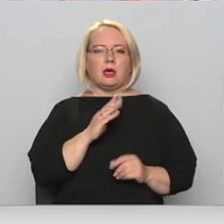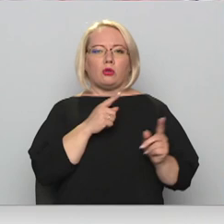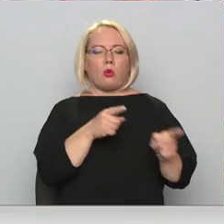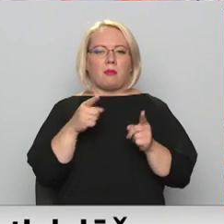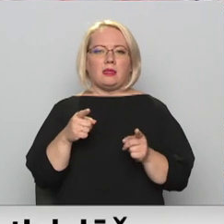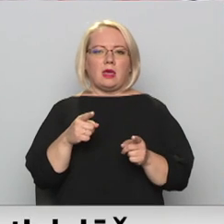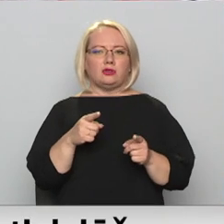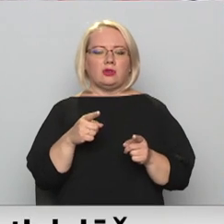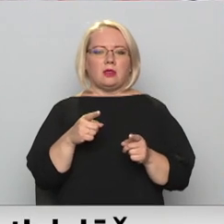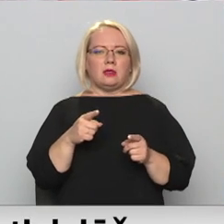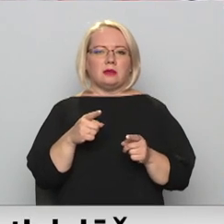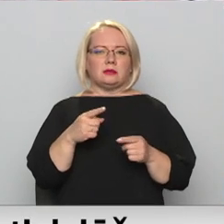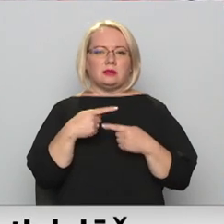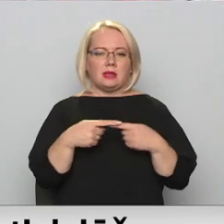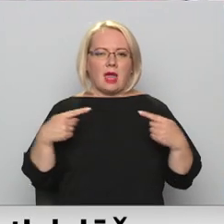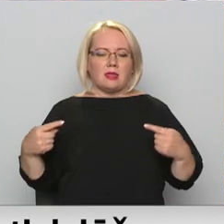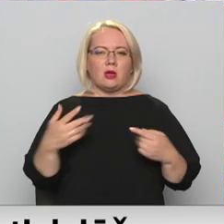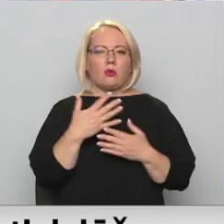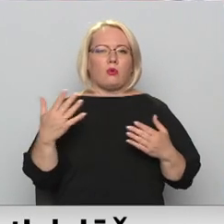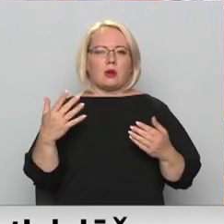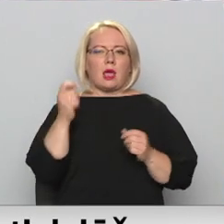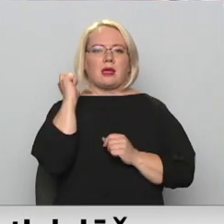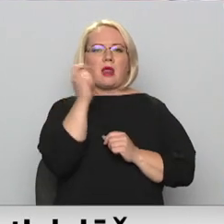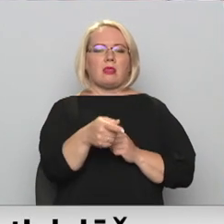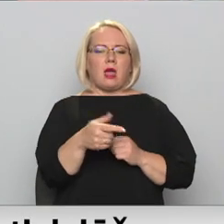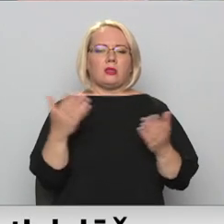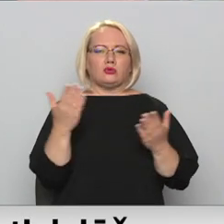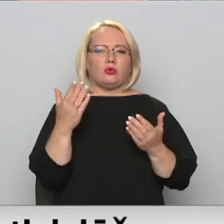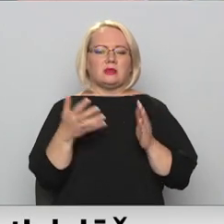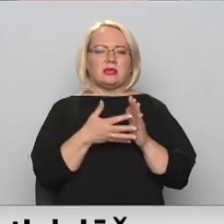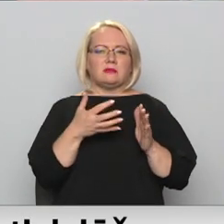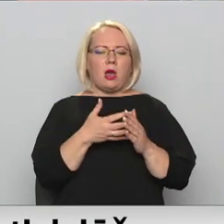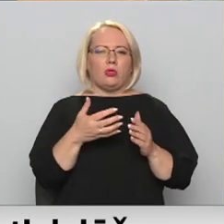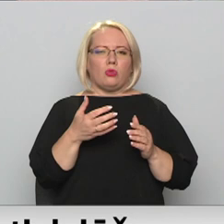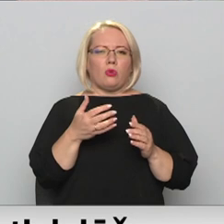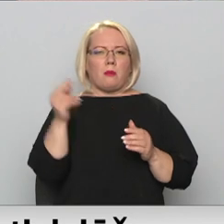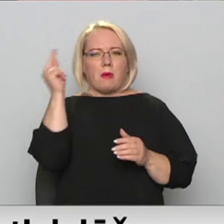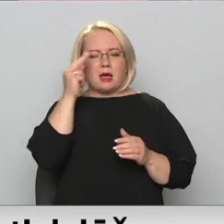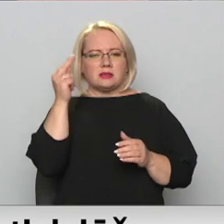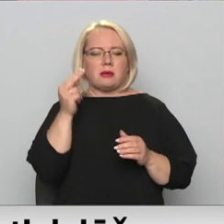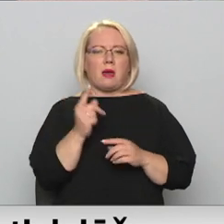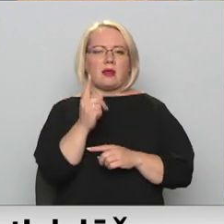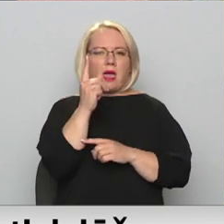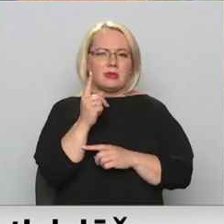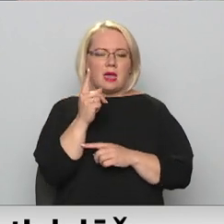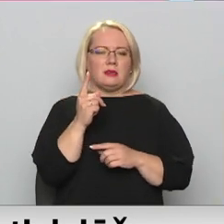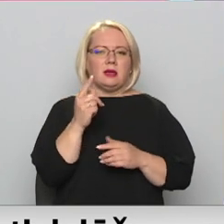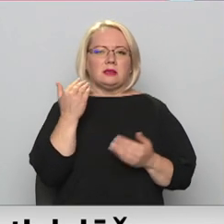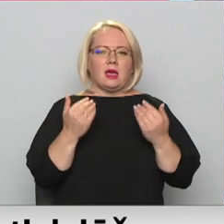tur trošņa granātes, ko izmanto jau mācībās raķetes. No droši vien, ka mēs oficiāli